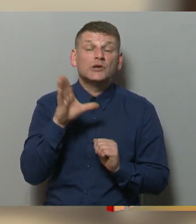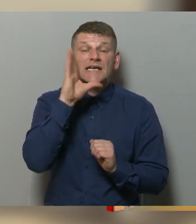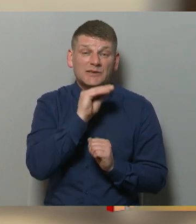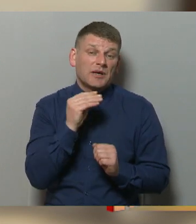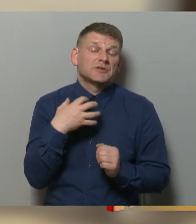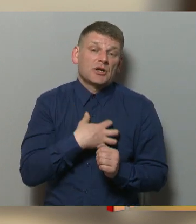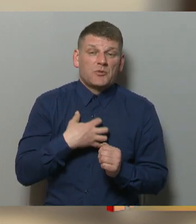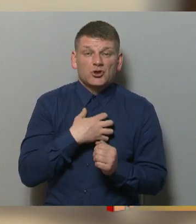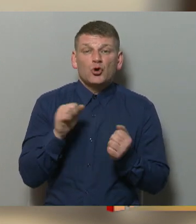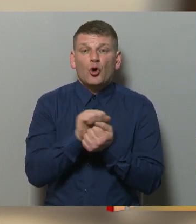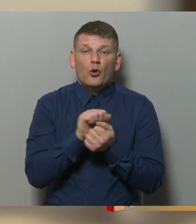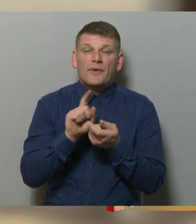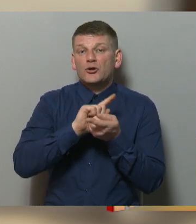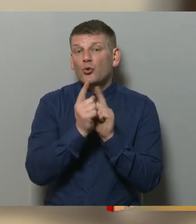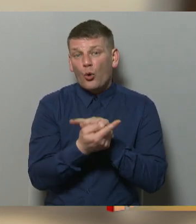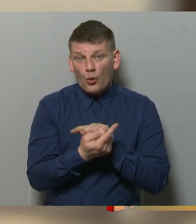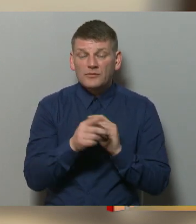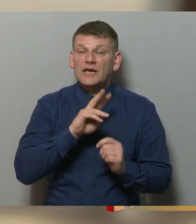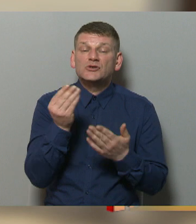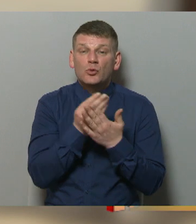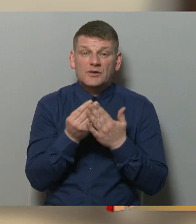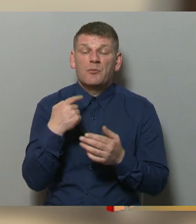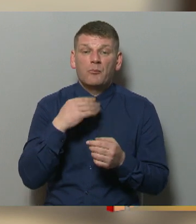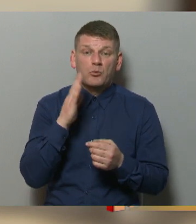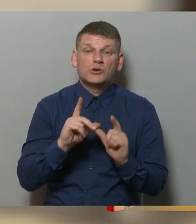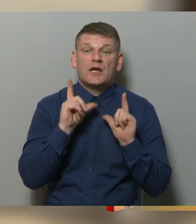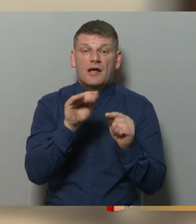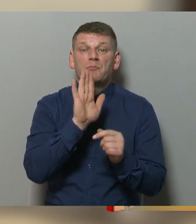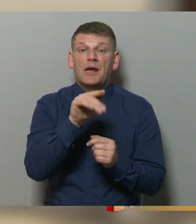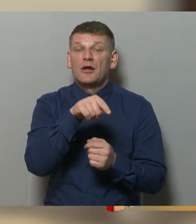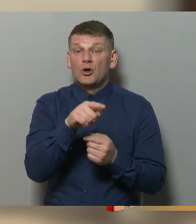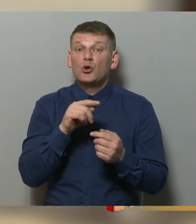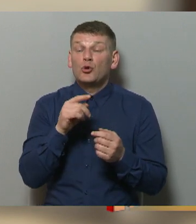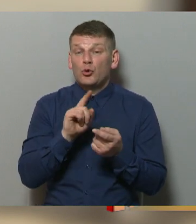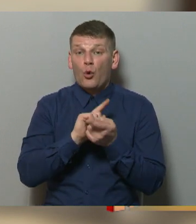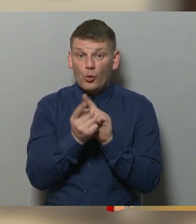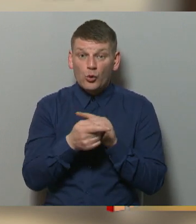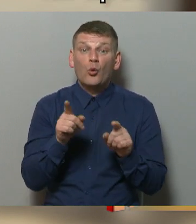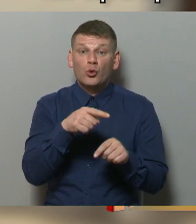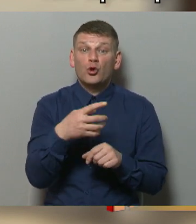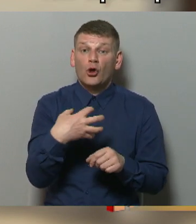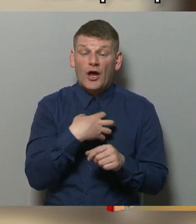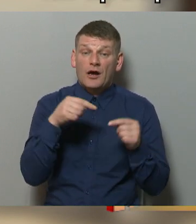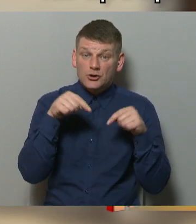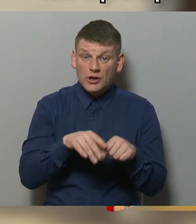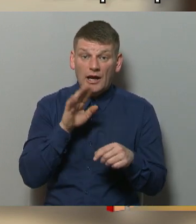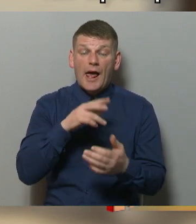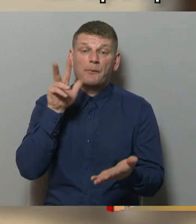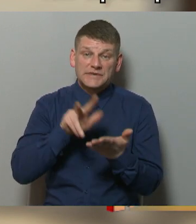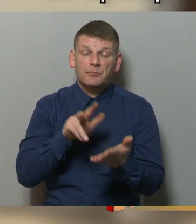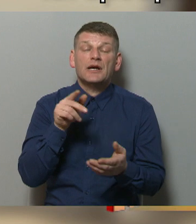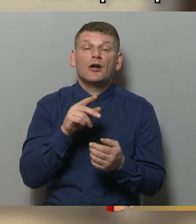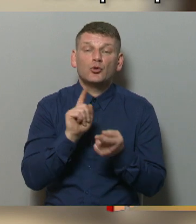nepieciešams dokumenta tulkojums, kas nozīmē, ka man būs jādodas pie tulkotāja un notāra šeit, lai apstiprinātu tulkojuma